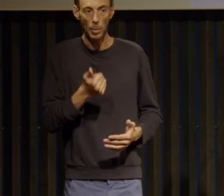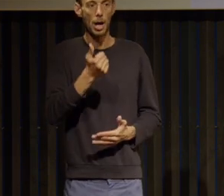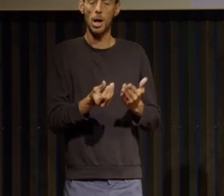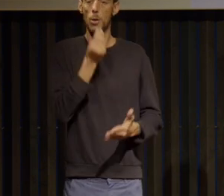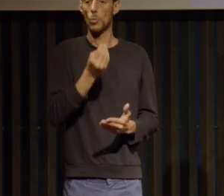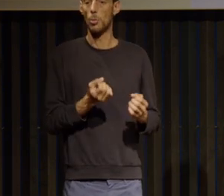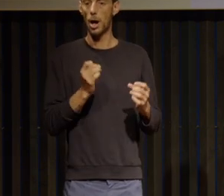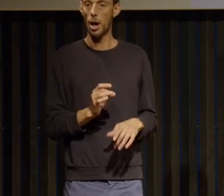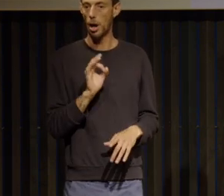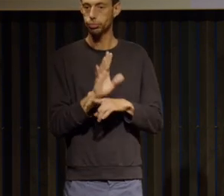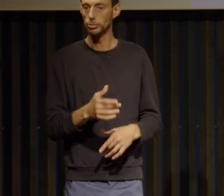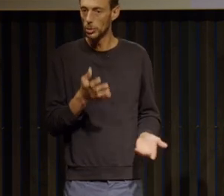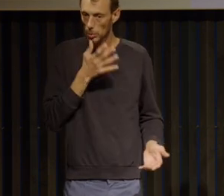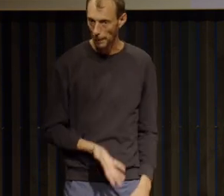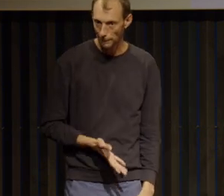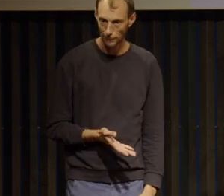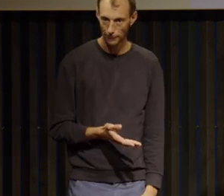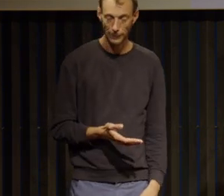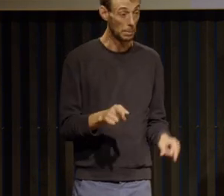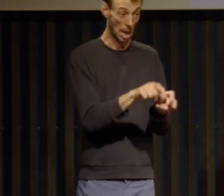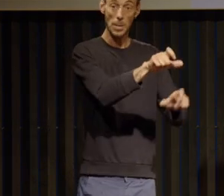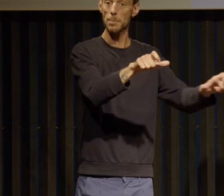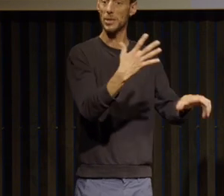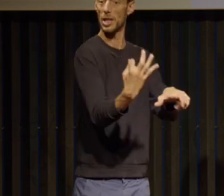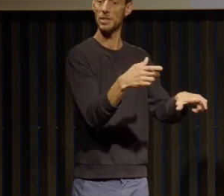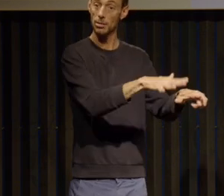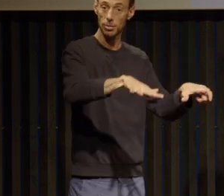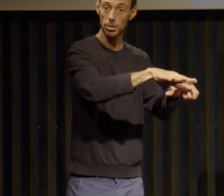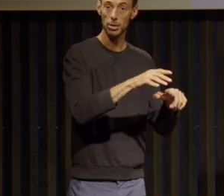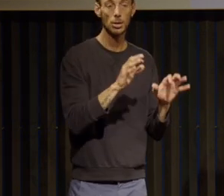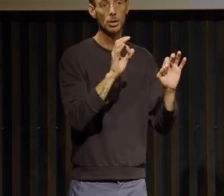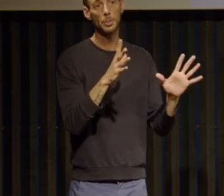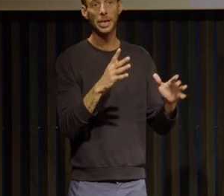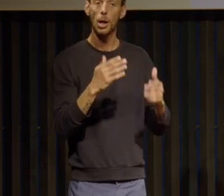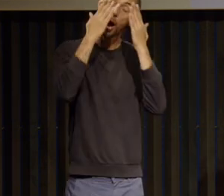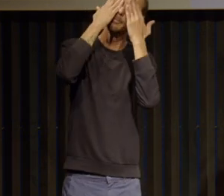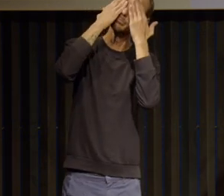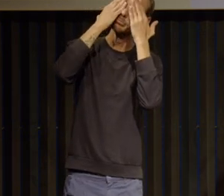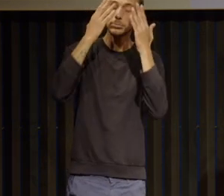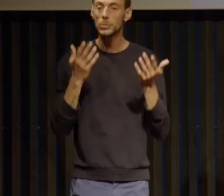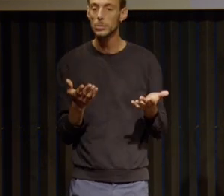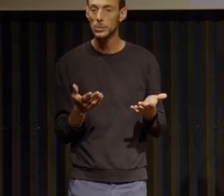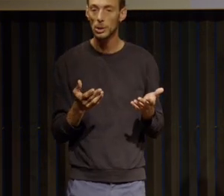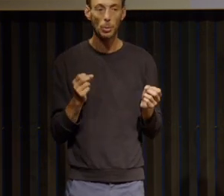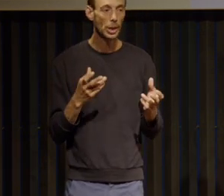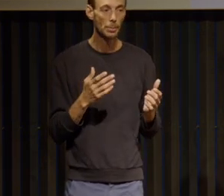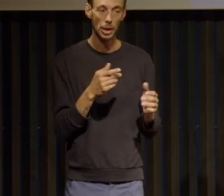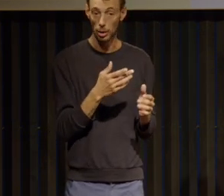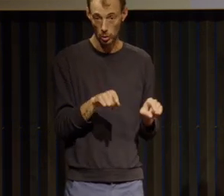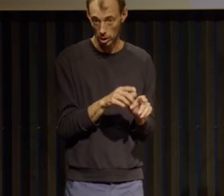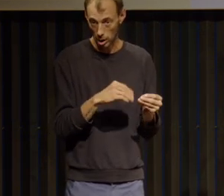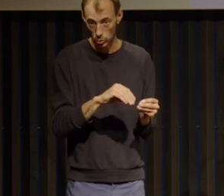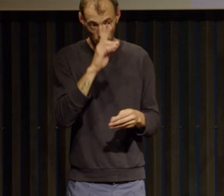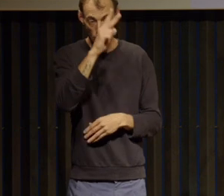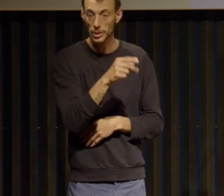eux aussi ils savent pas quoi faire soit ils font un peu l'autruche et du coup ils font comme ce qu'ils font d'habitude mais bon s'il a pizza ou un burger c'est